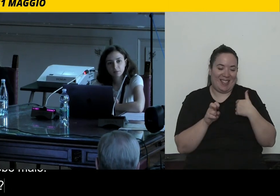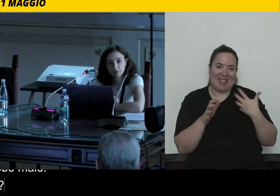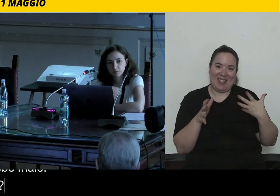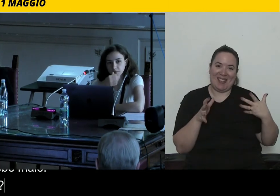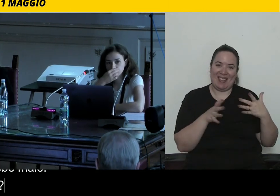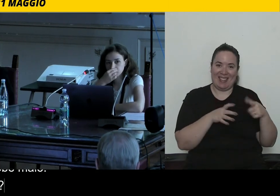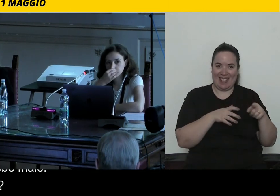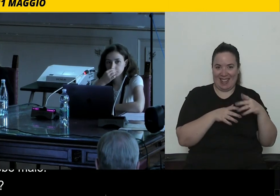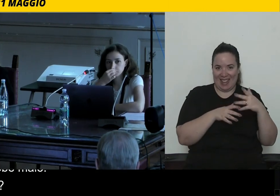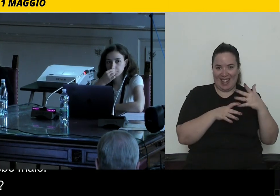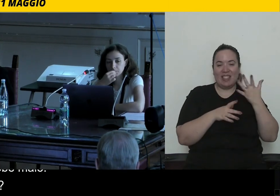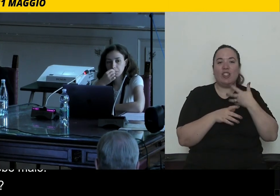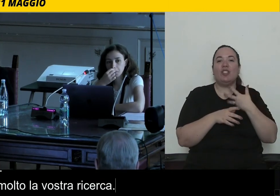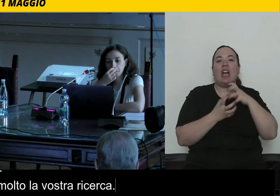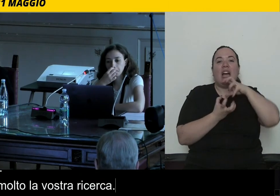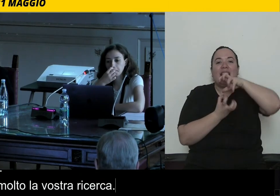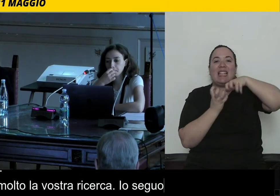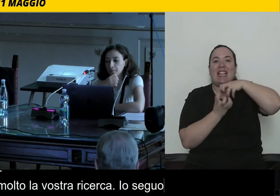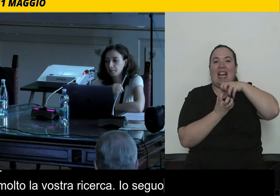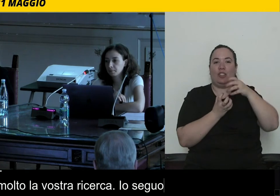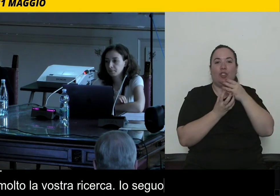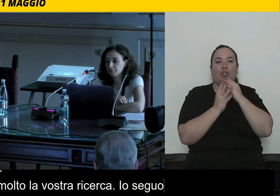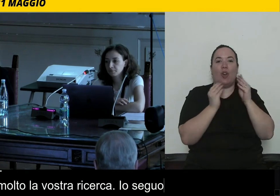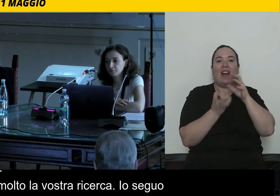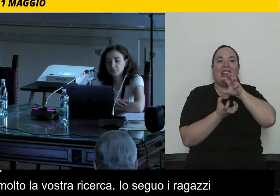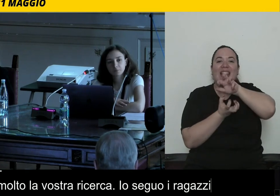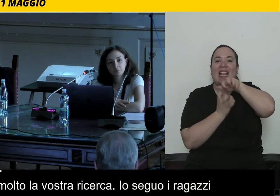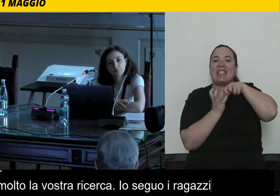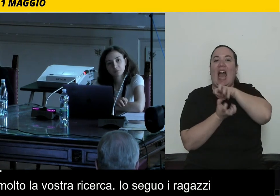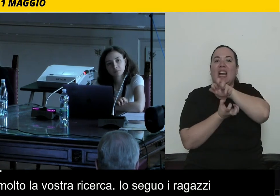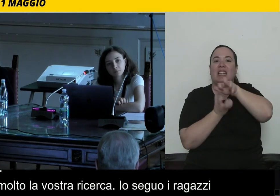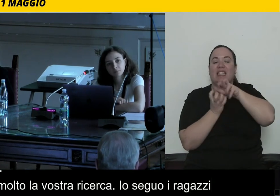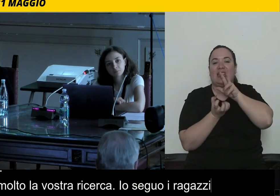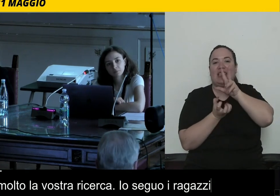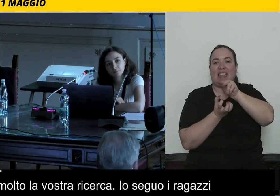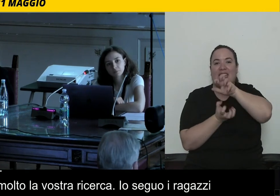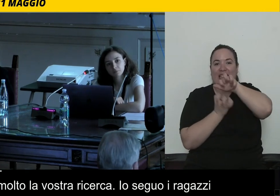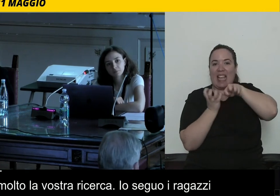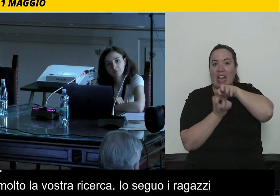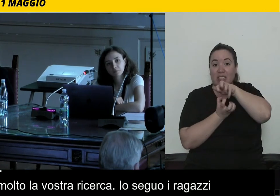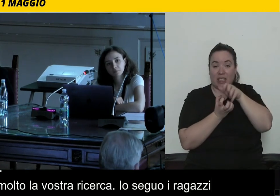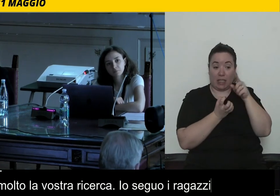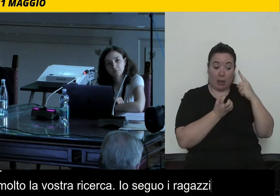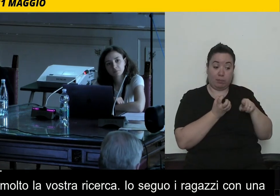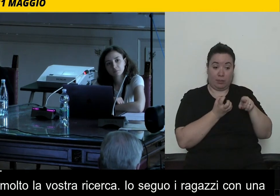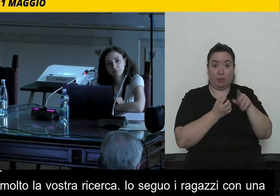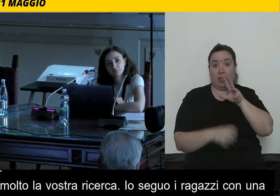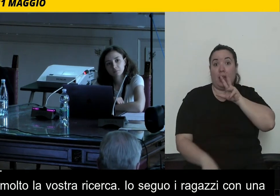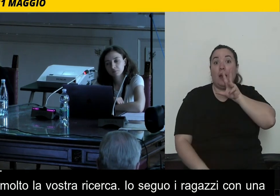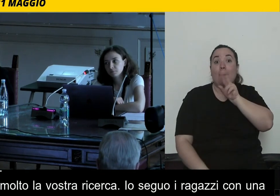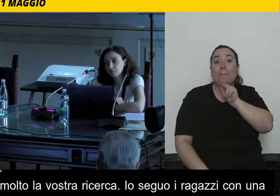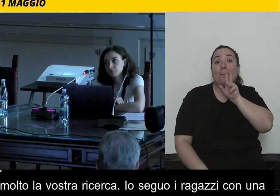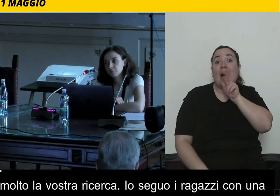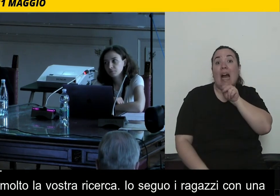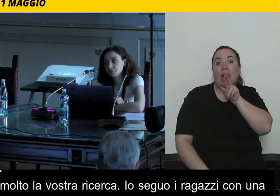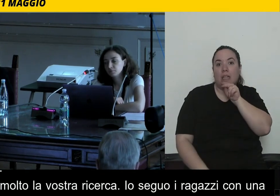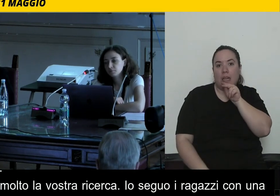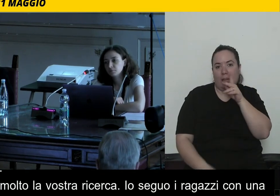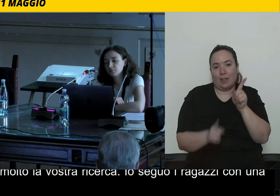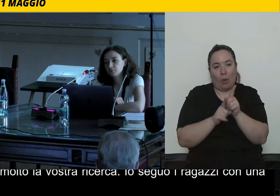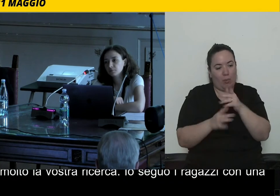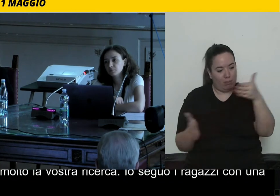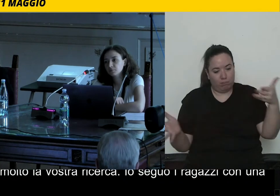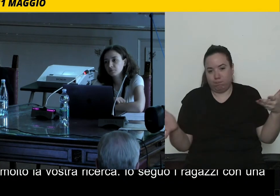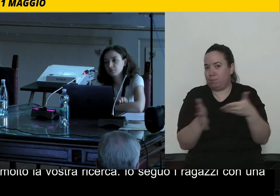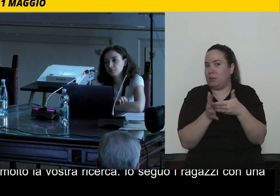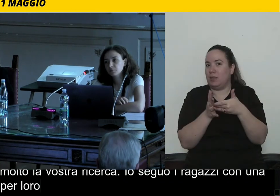hanno la disartria, e quindi per loro il parlare è una barriera.